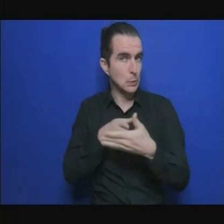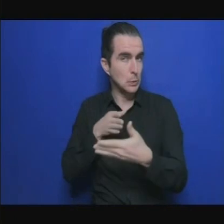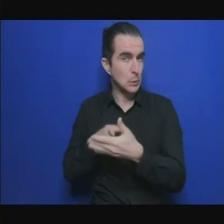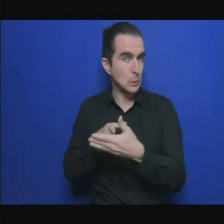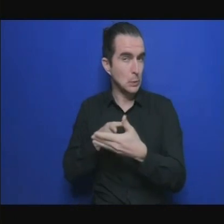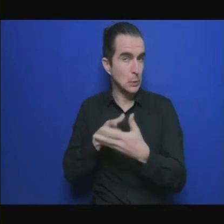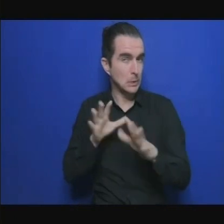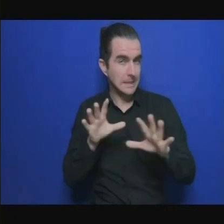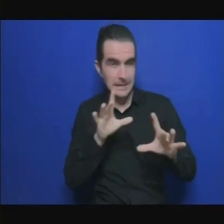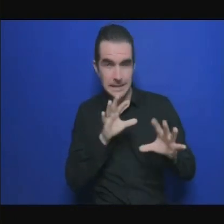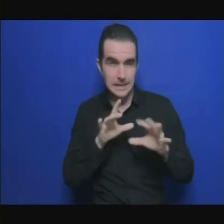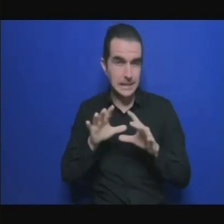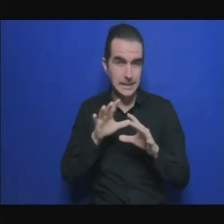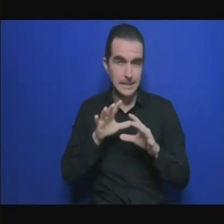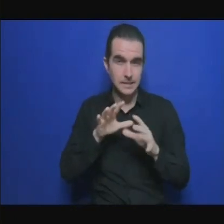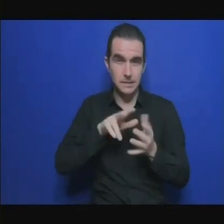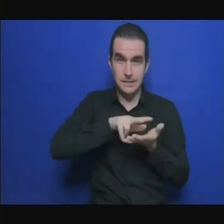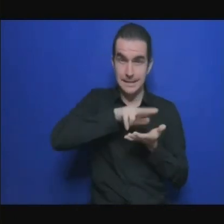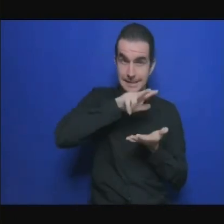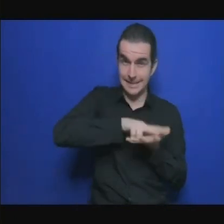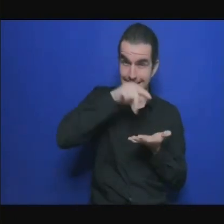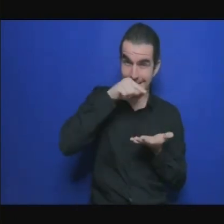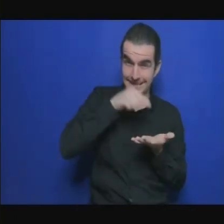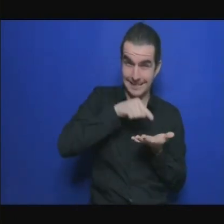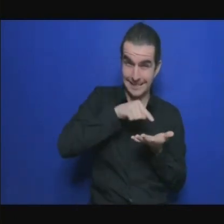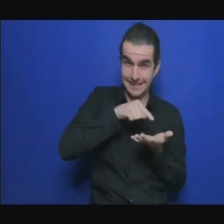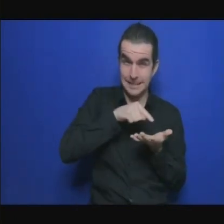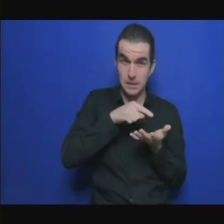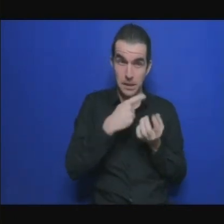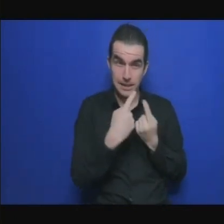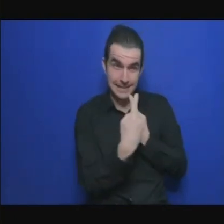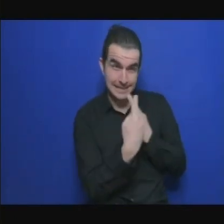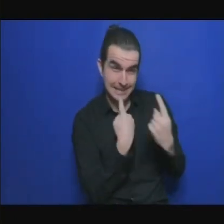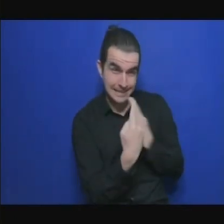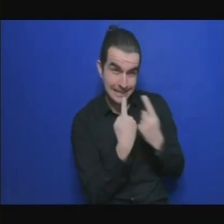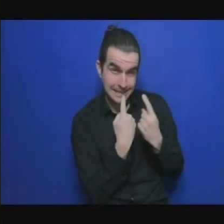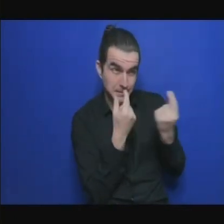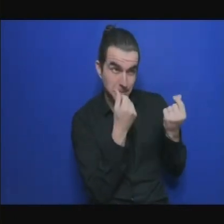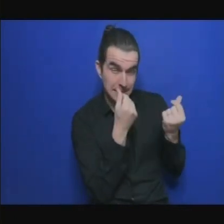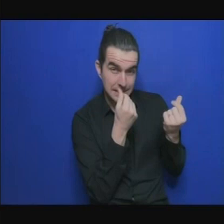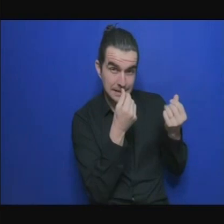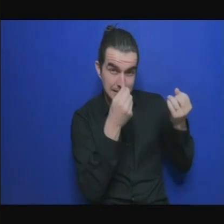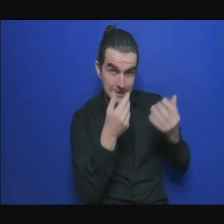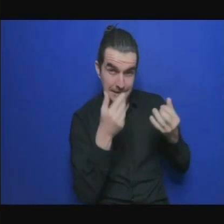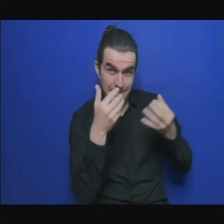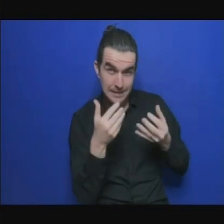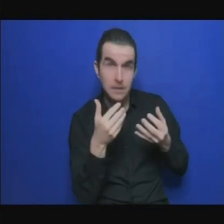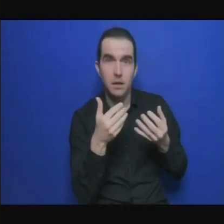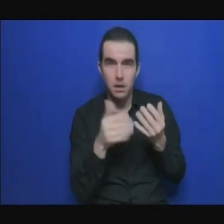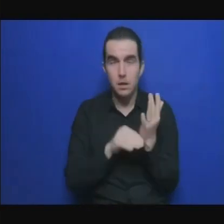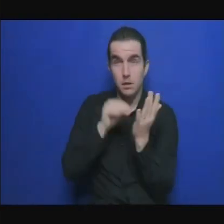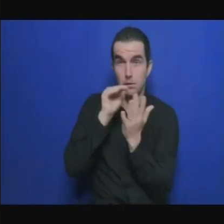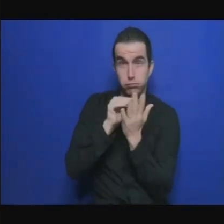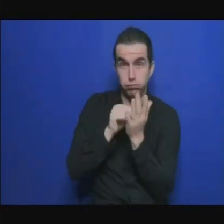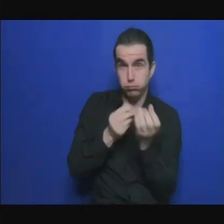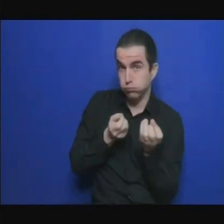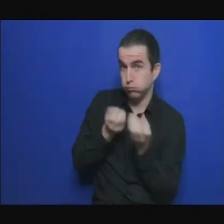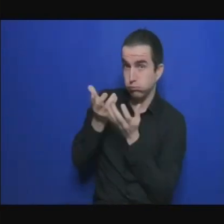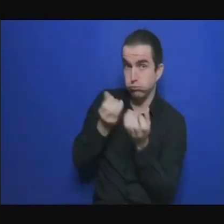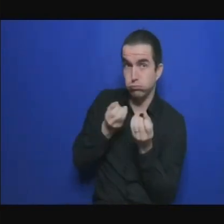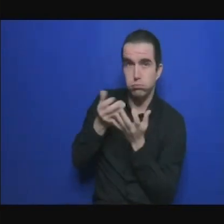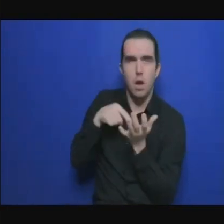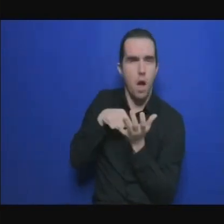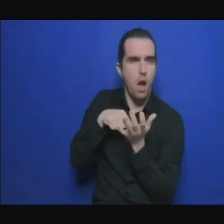sujet souvent on pense que l'accréditation c'est un long processus cela prend beaucoup de temps mais en